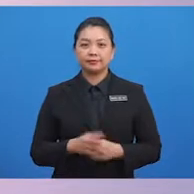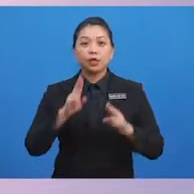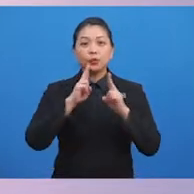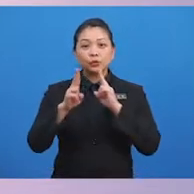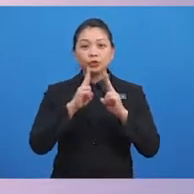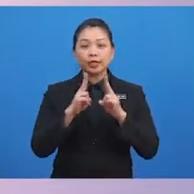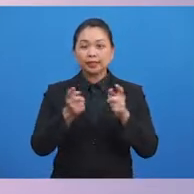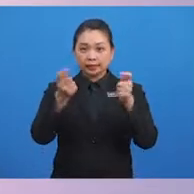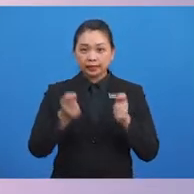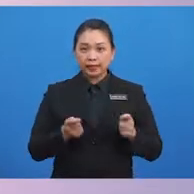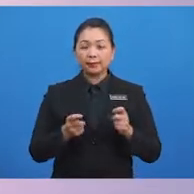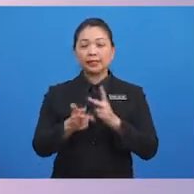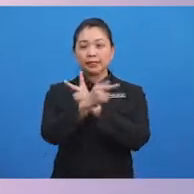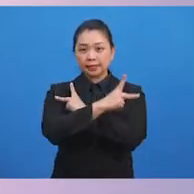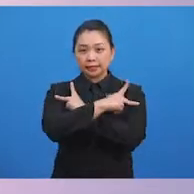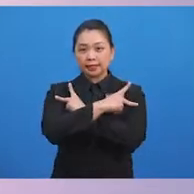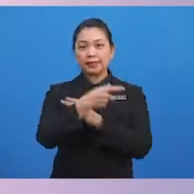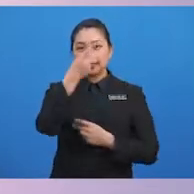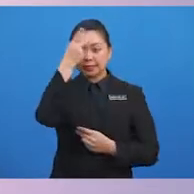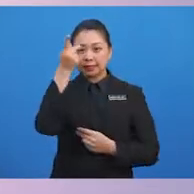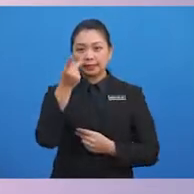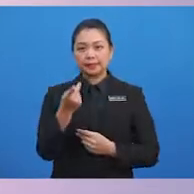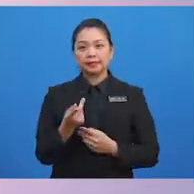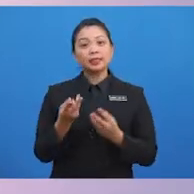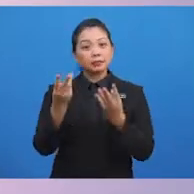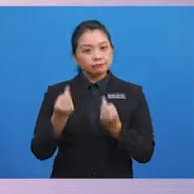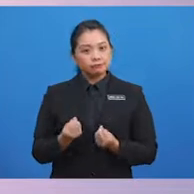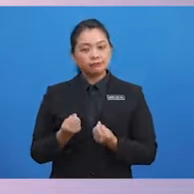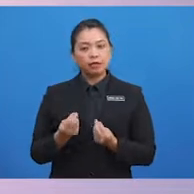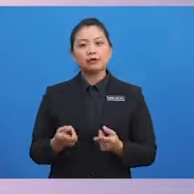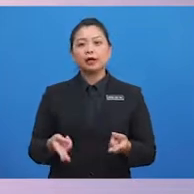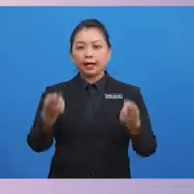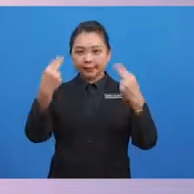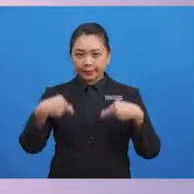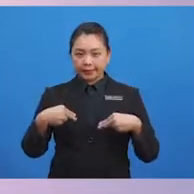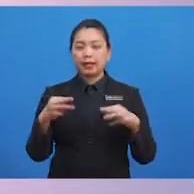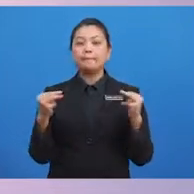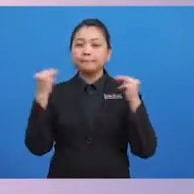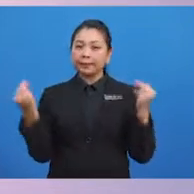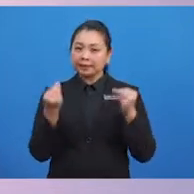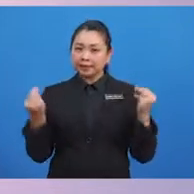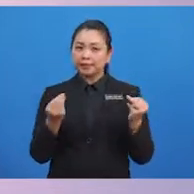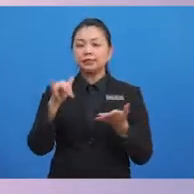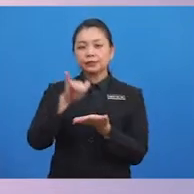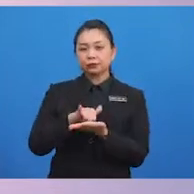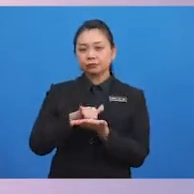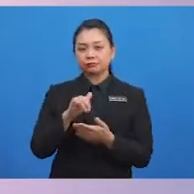Ucap terima kasih kerana sudi menghadiri majlis tersebut.